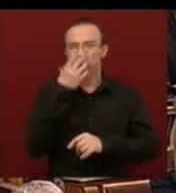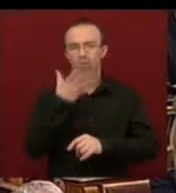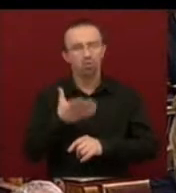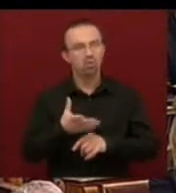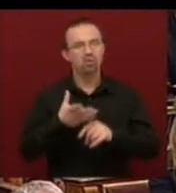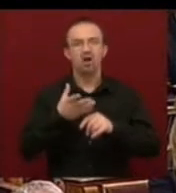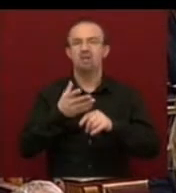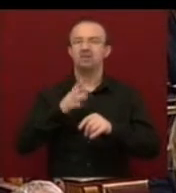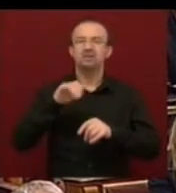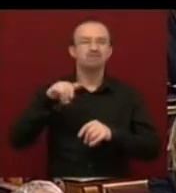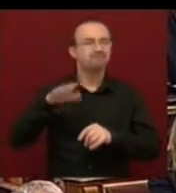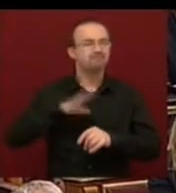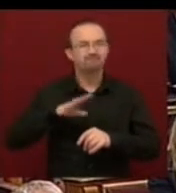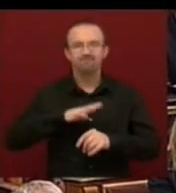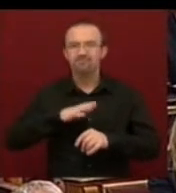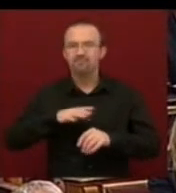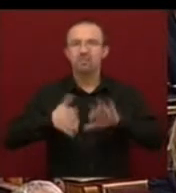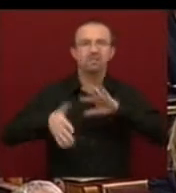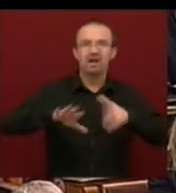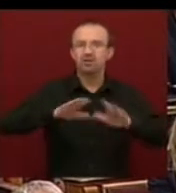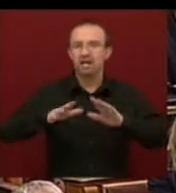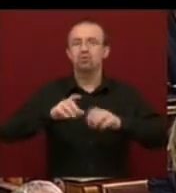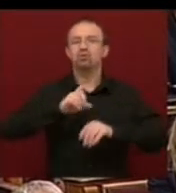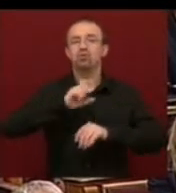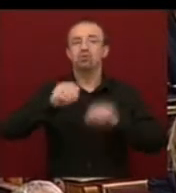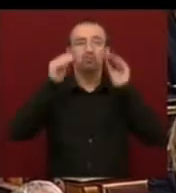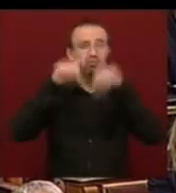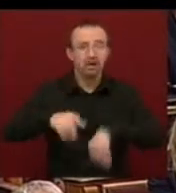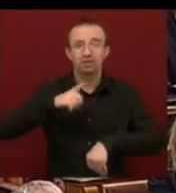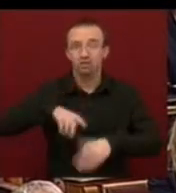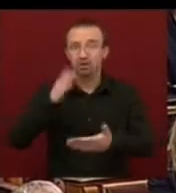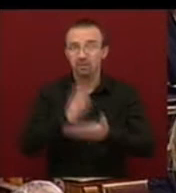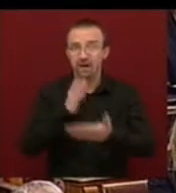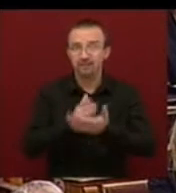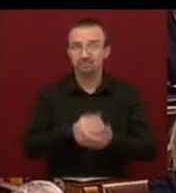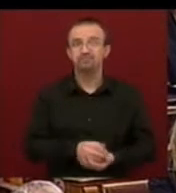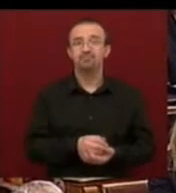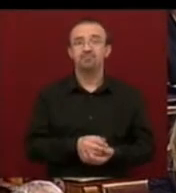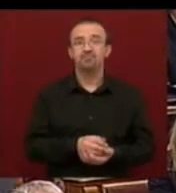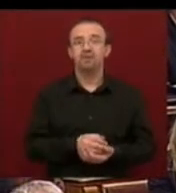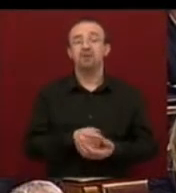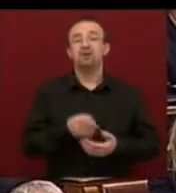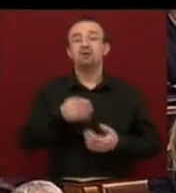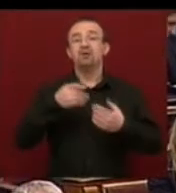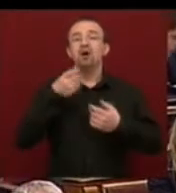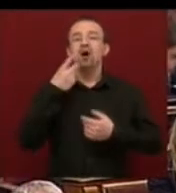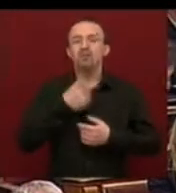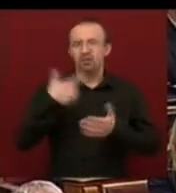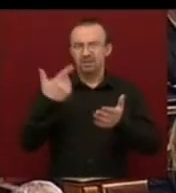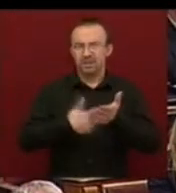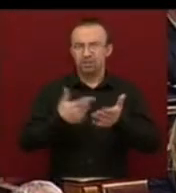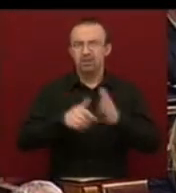baljóslatú és válságot előidéző bukását. Mert mi más volt az, amikor önök 2006